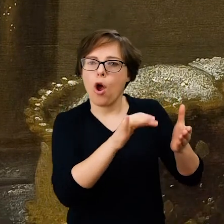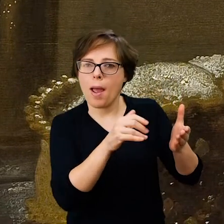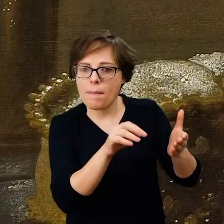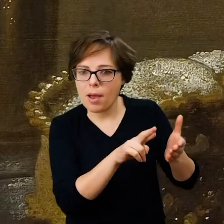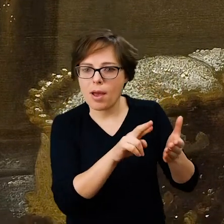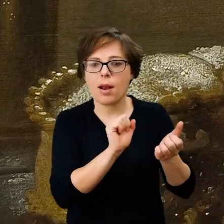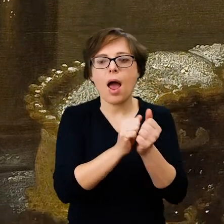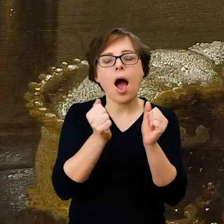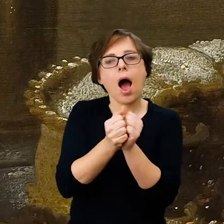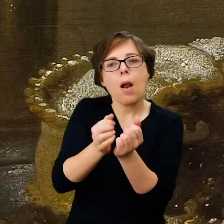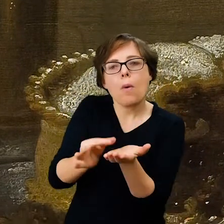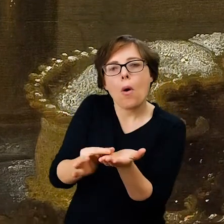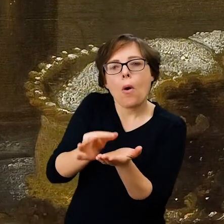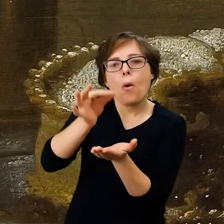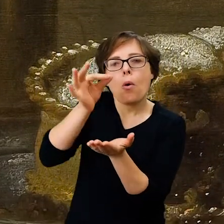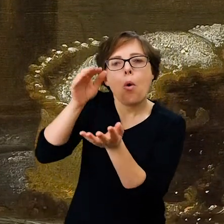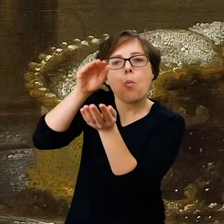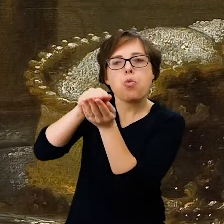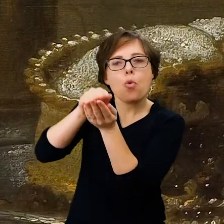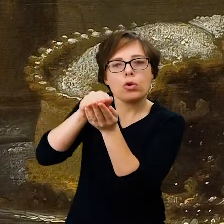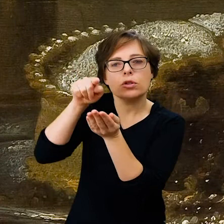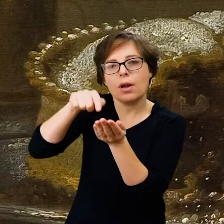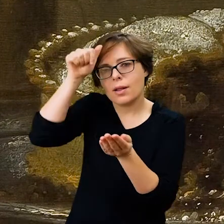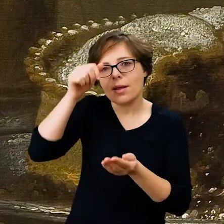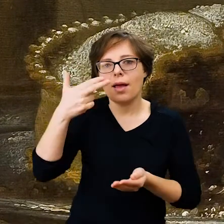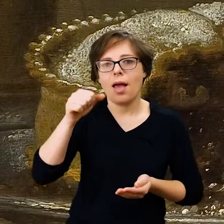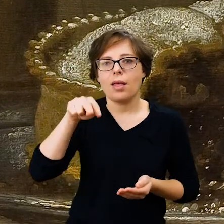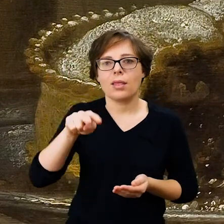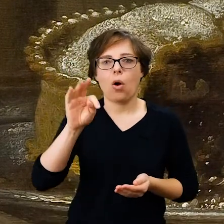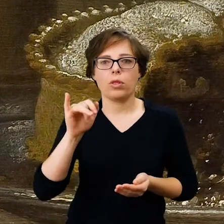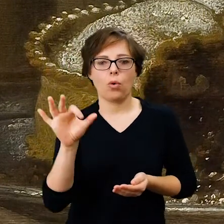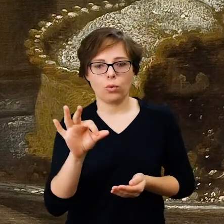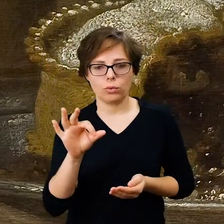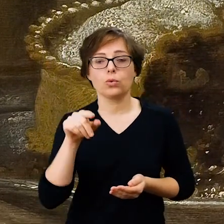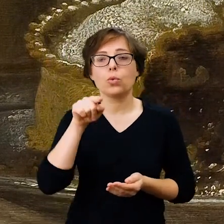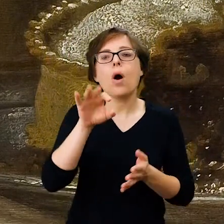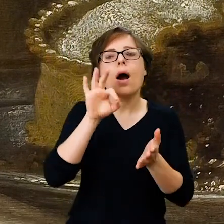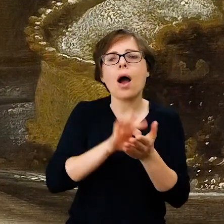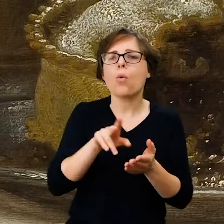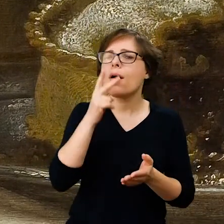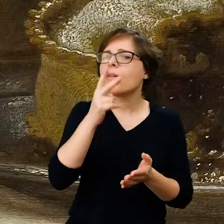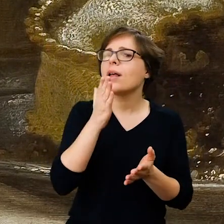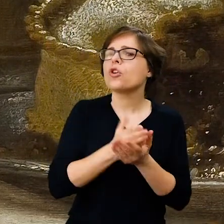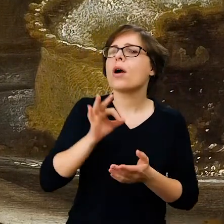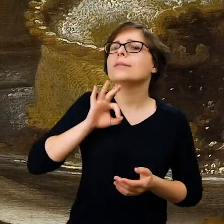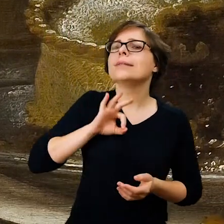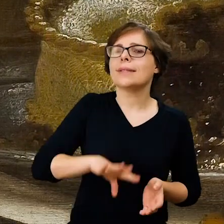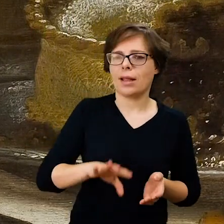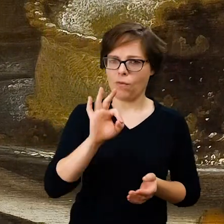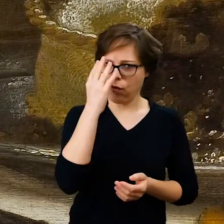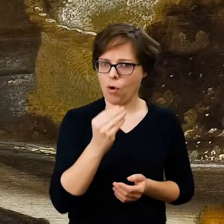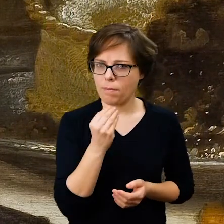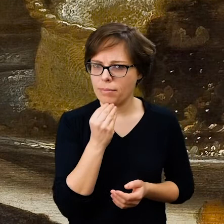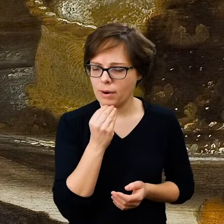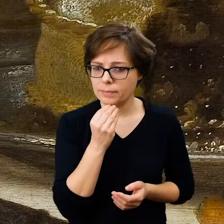Nautilus, tutaj widoczny tylko na obrazie wykonanym przez syna Hedy,